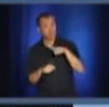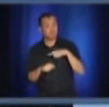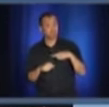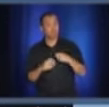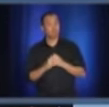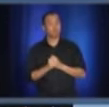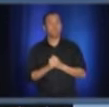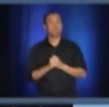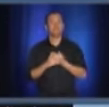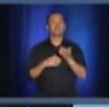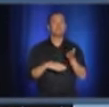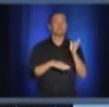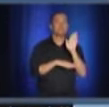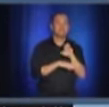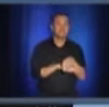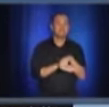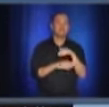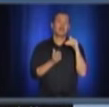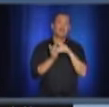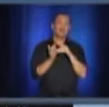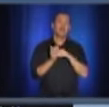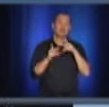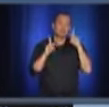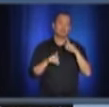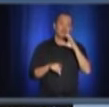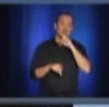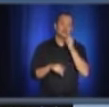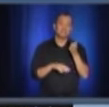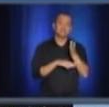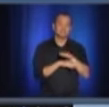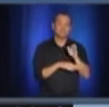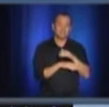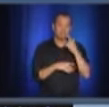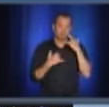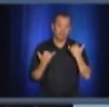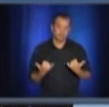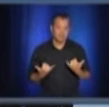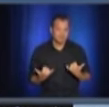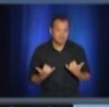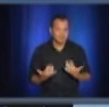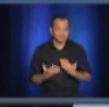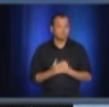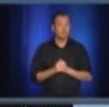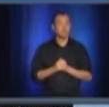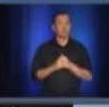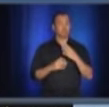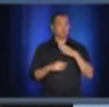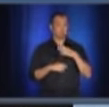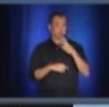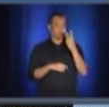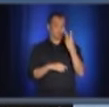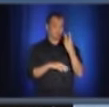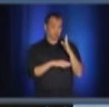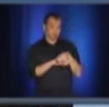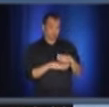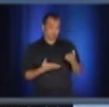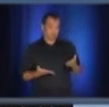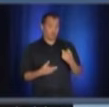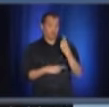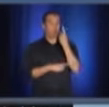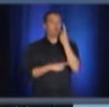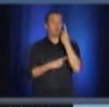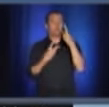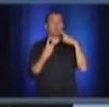personnes âgées qui sont décédées. Même dans le décès qu'on a actuellement aujourd'hui, un des deux décès provient d'avant, je vous dirais,